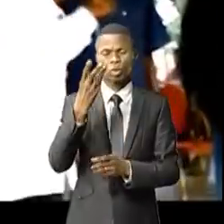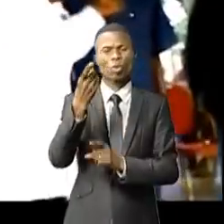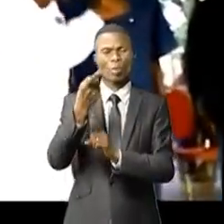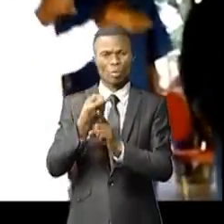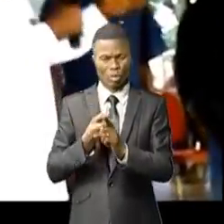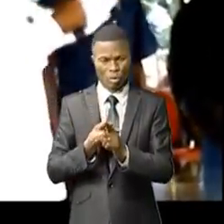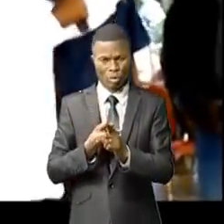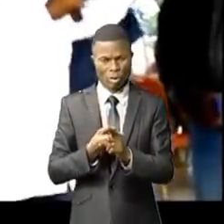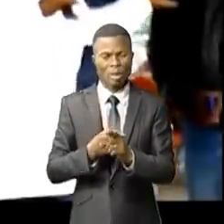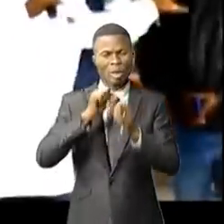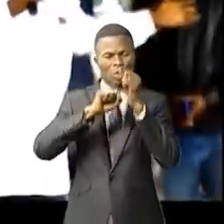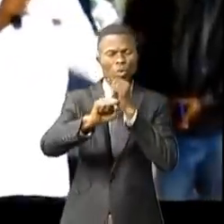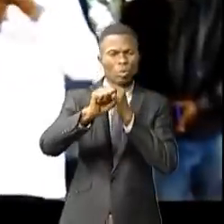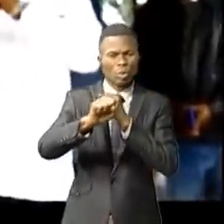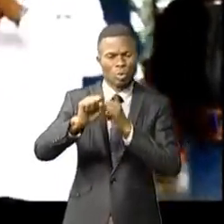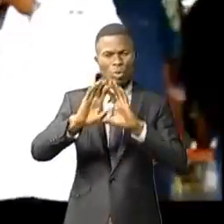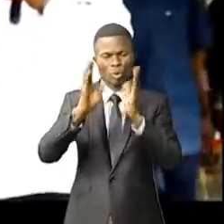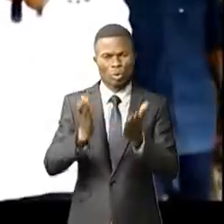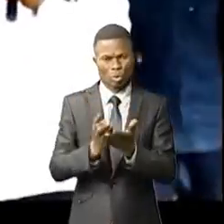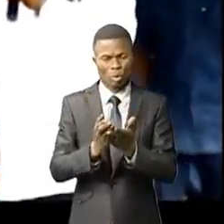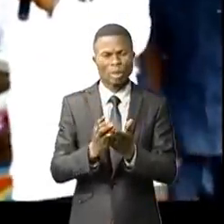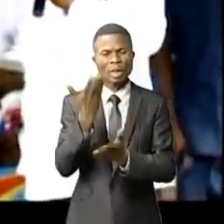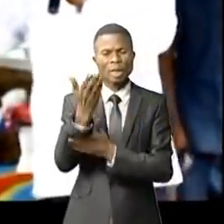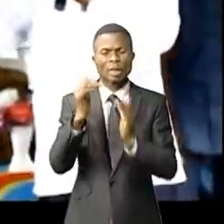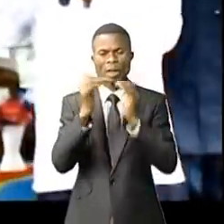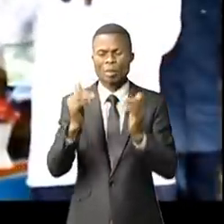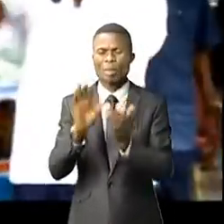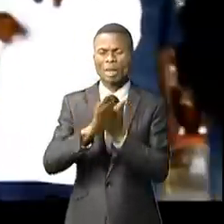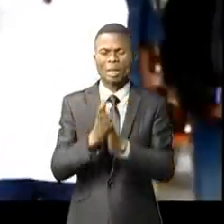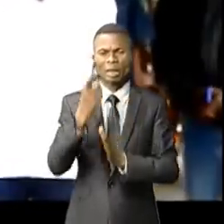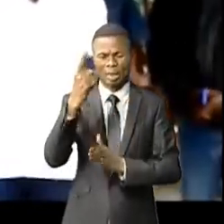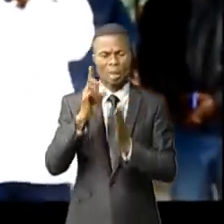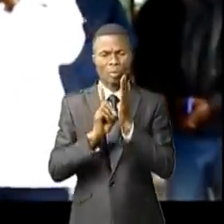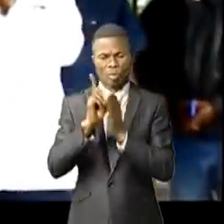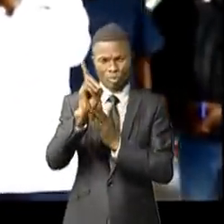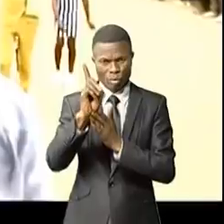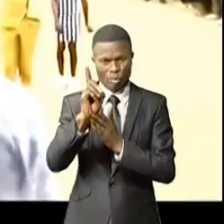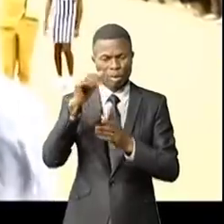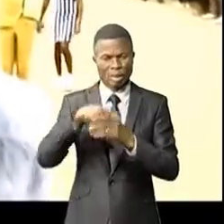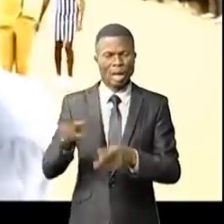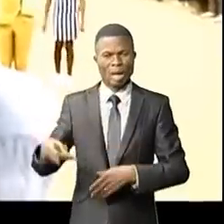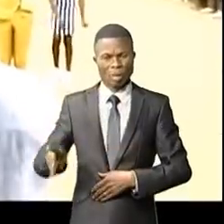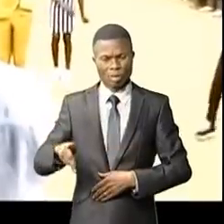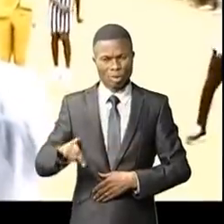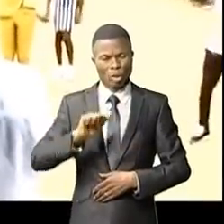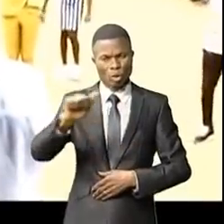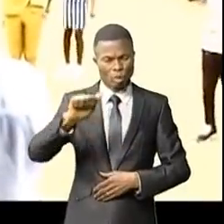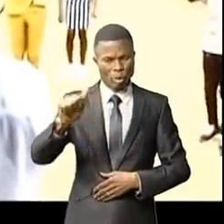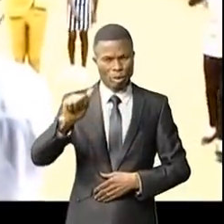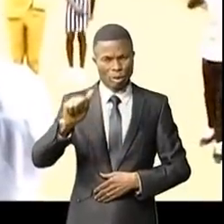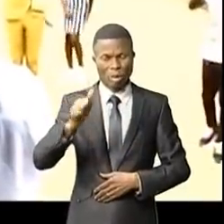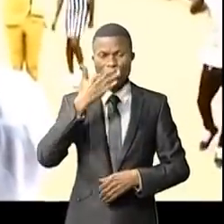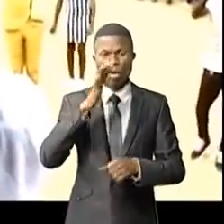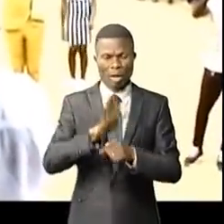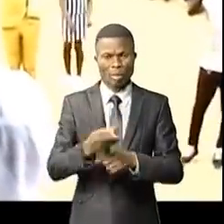Il a en outre sensibilisé sur la culture de la paix et l'unité gage du développement dans ses milliers. A titre personnel, il